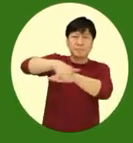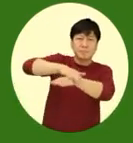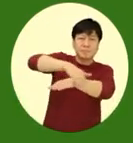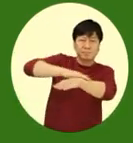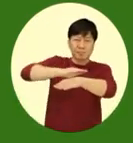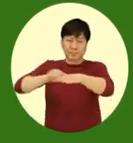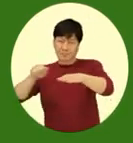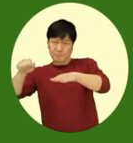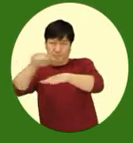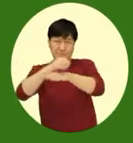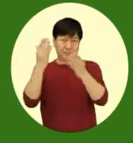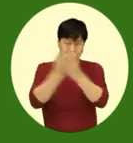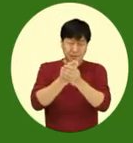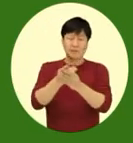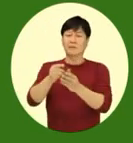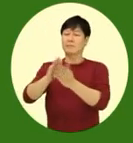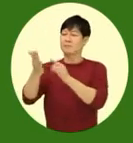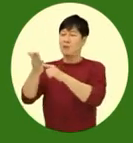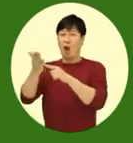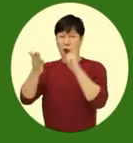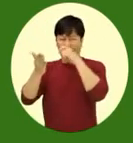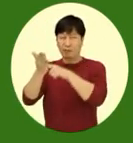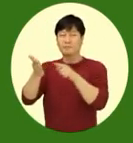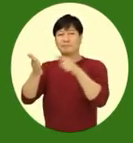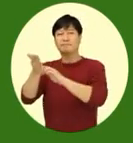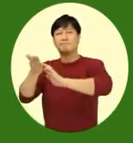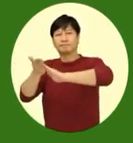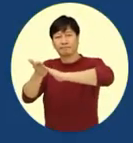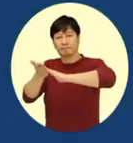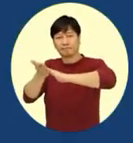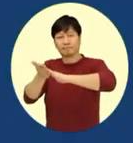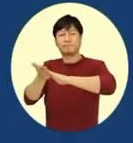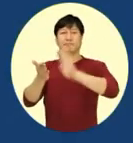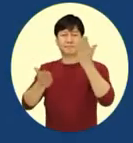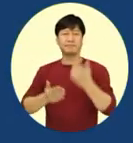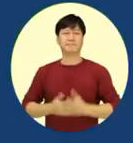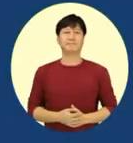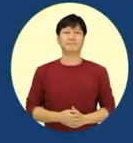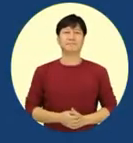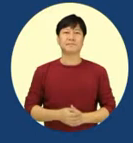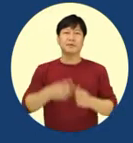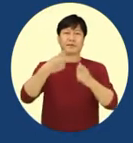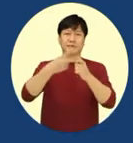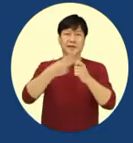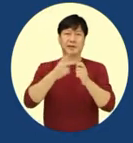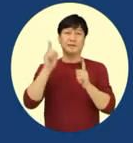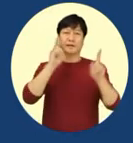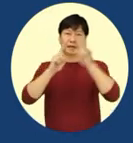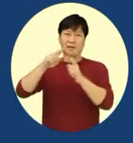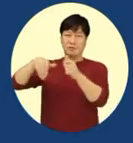이용하여 안쪽부터 물기를 닦습니다. 두 번째, 상처 주변 피부에 물기가 마르면